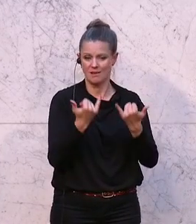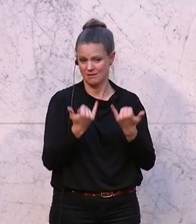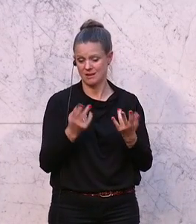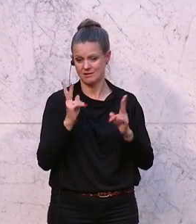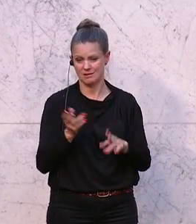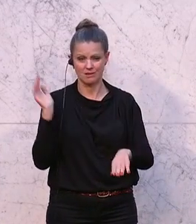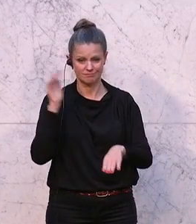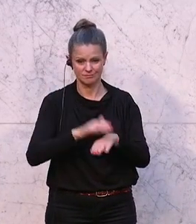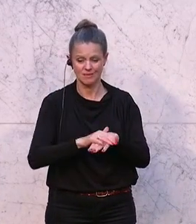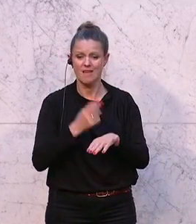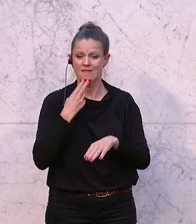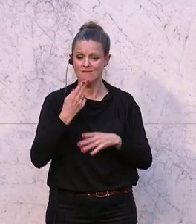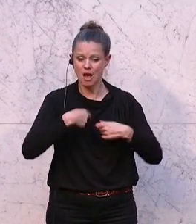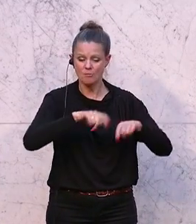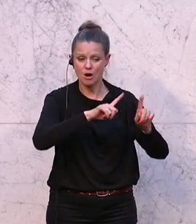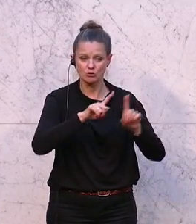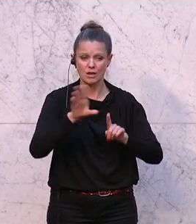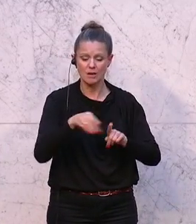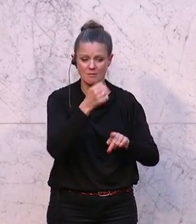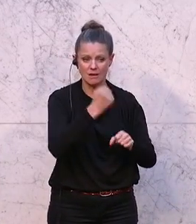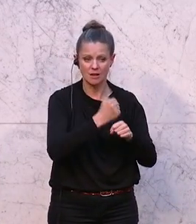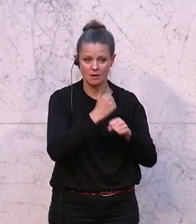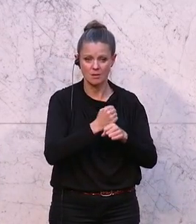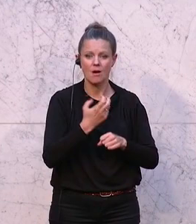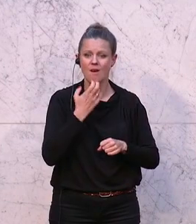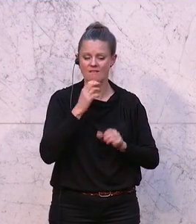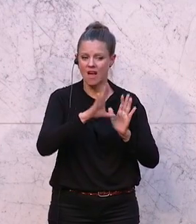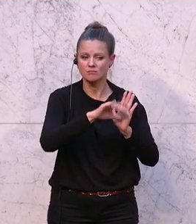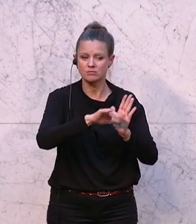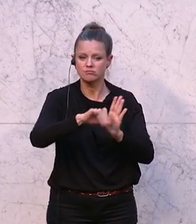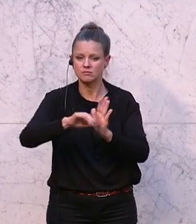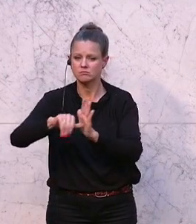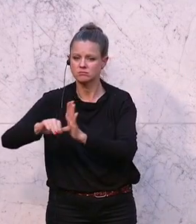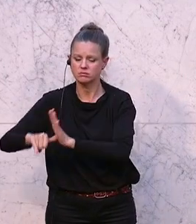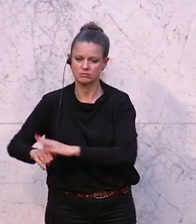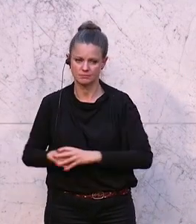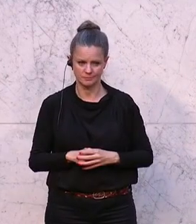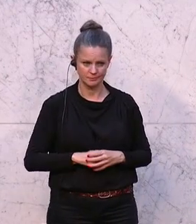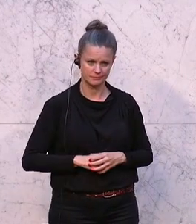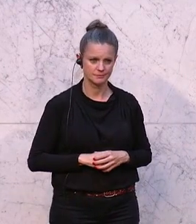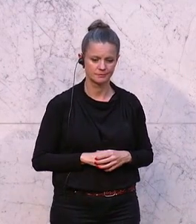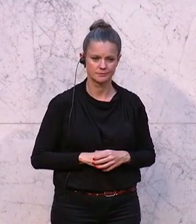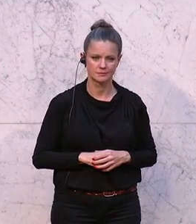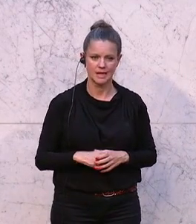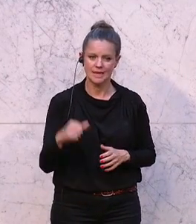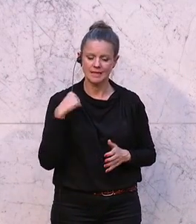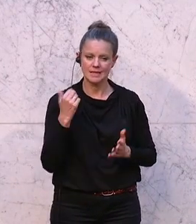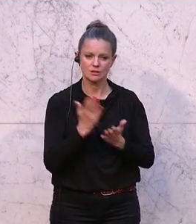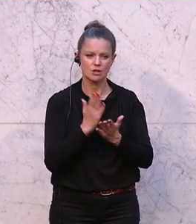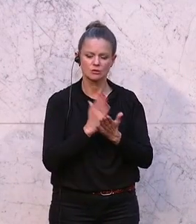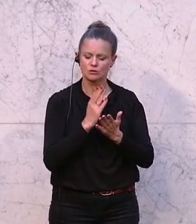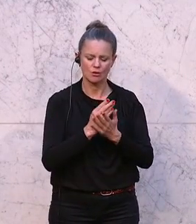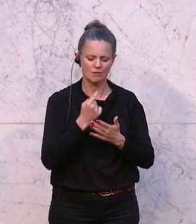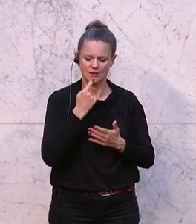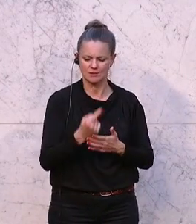arbeitet an der Baustelle mit und wer trägt von der Baustelle unsere Geräte weg. Und das haben wir gestern schon zu Genüge